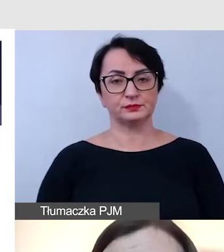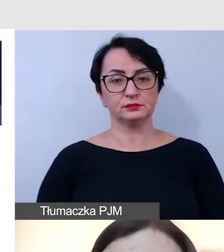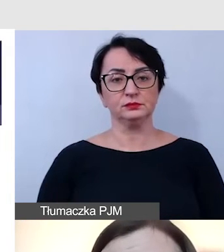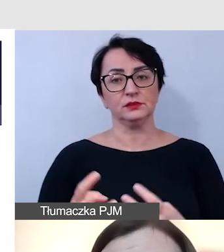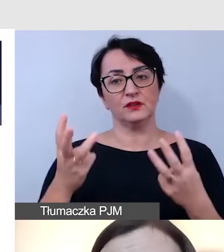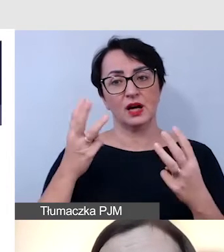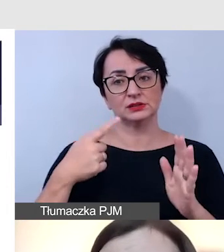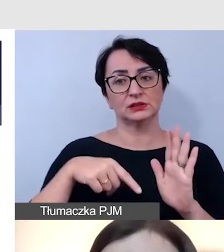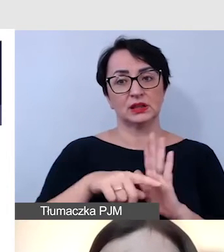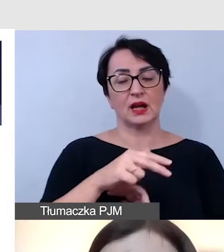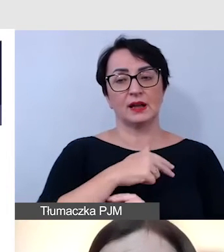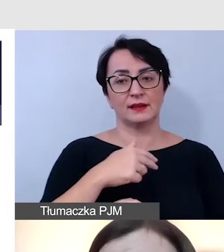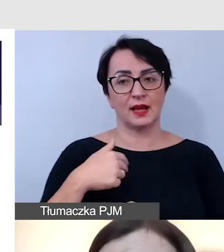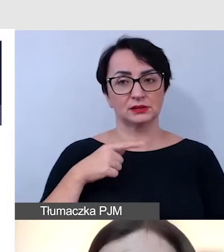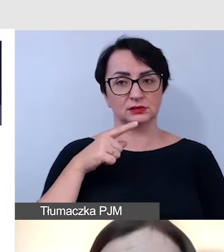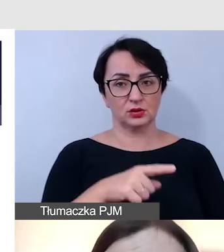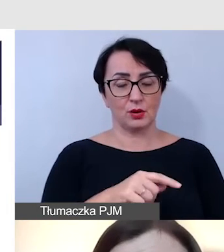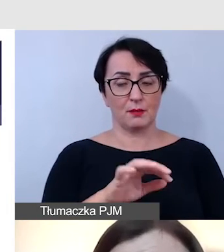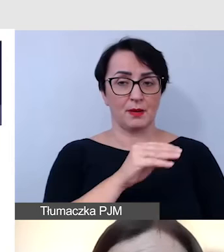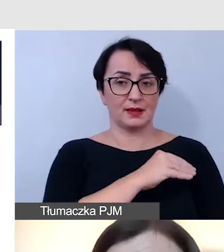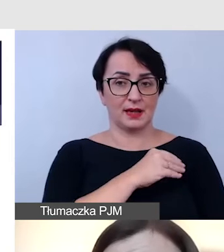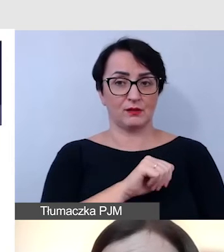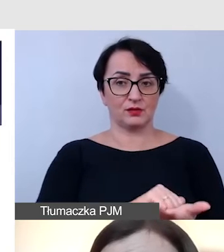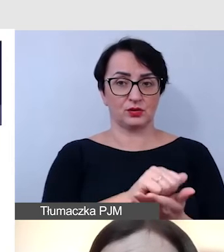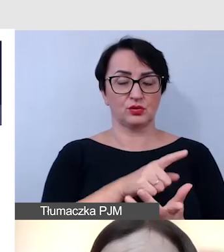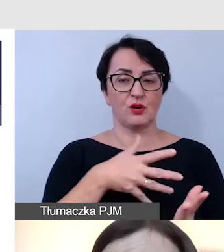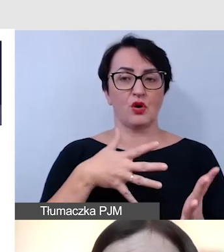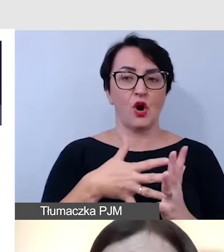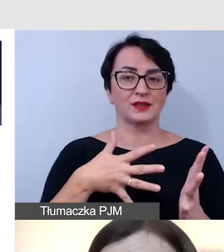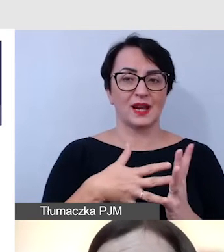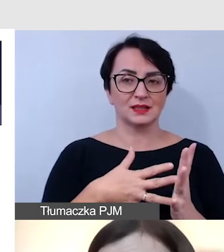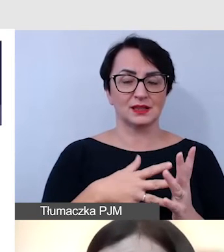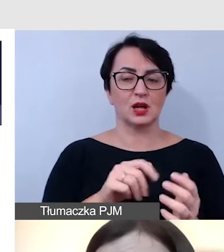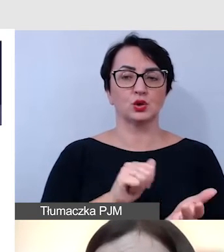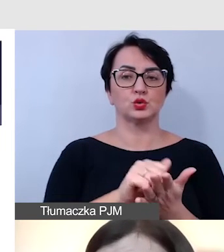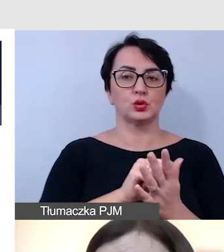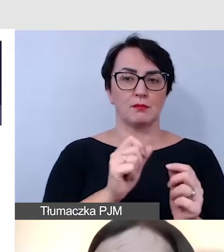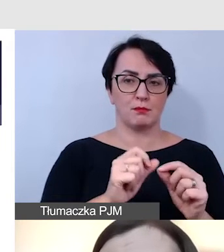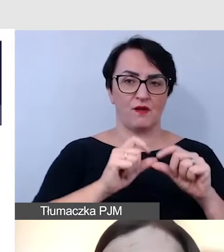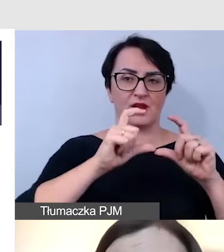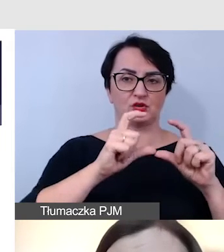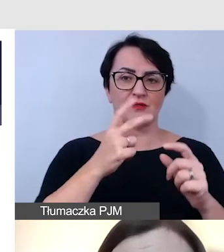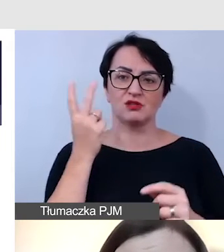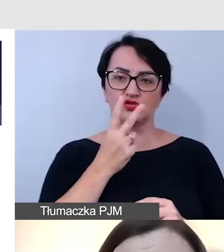dla nas przy materiału wydrukowanym to kontrast i powiększony czytelny druk.